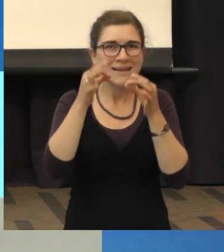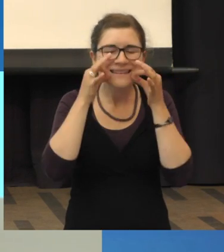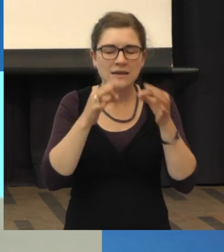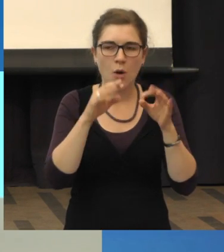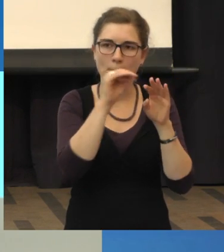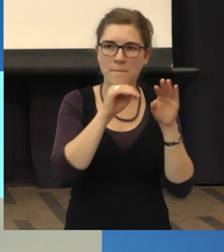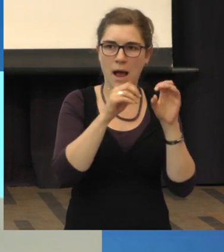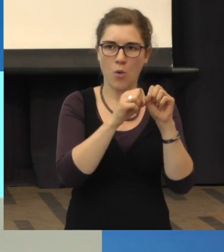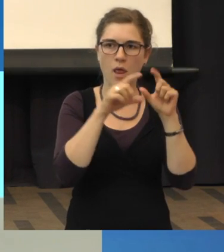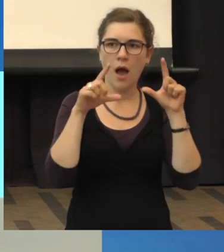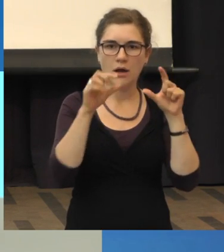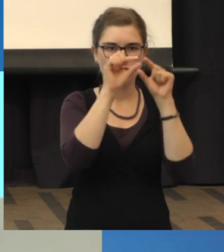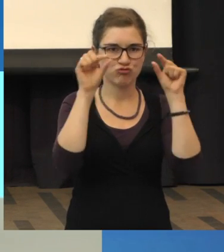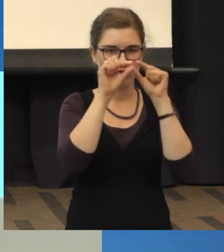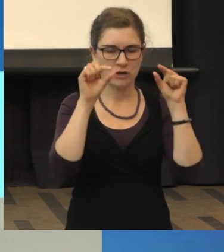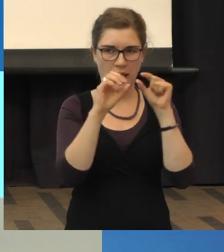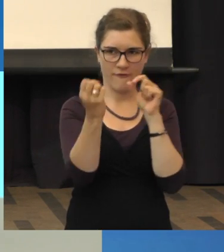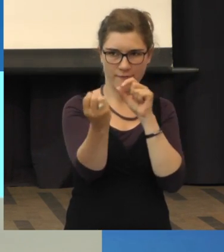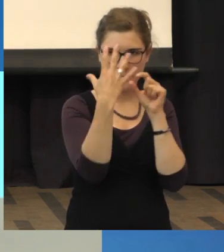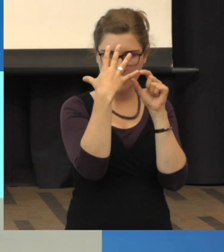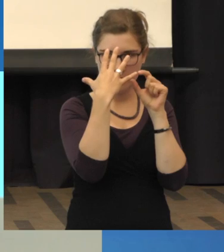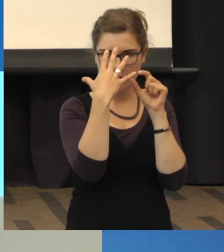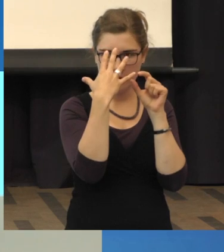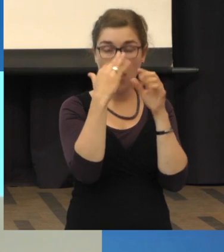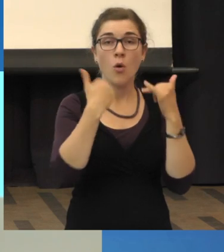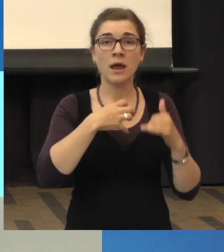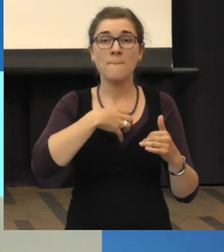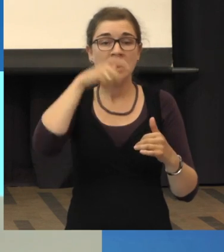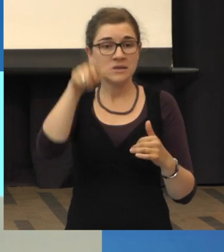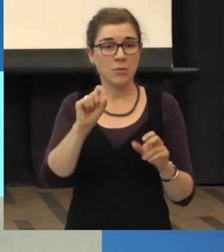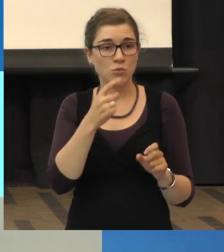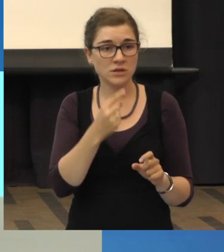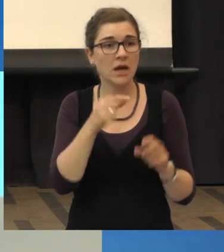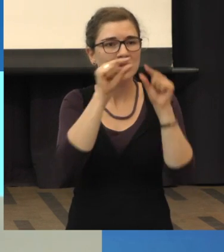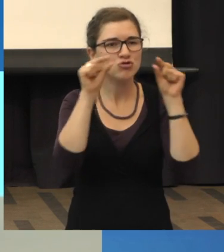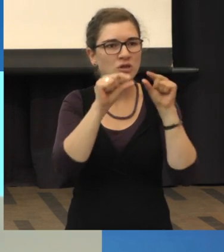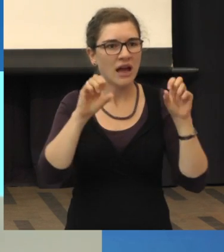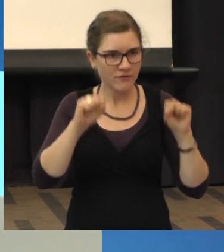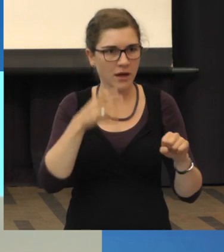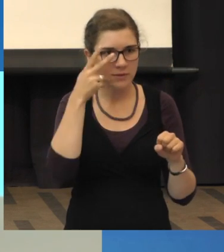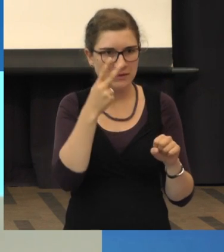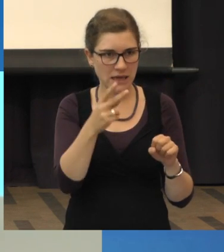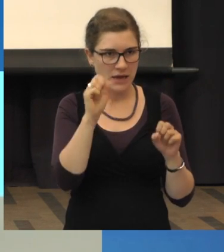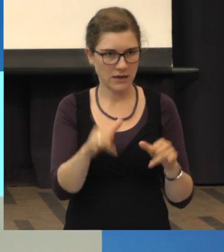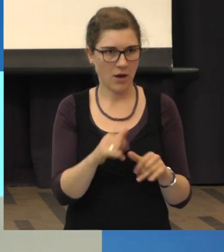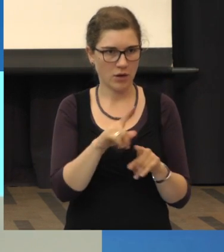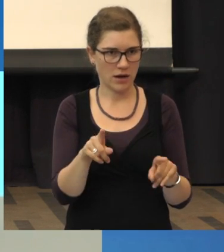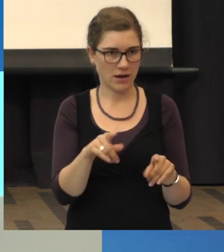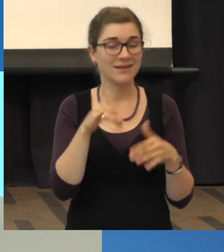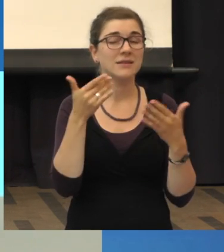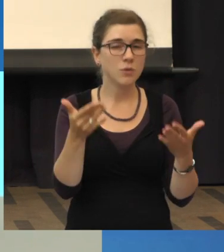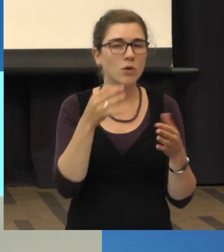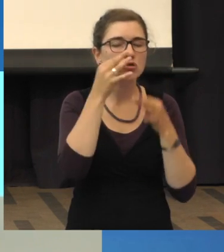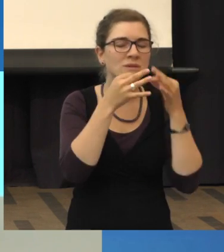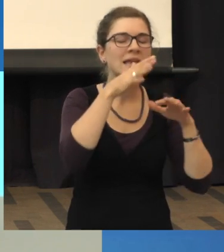auf die Makula. Und dann muss der Patient angeben, ob er das Streifenmuster erkennt oder nicht. Und das ist ein spezieller Test für die